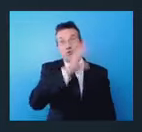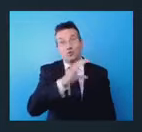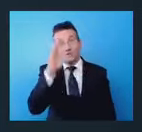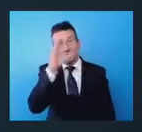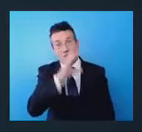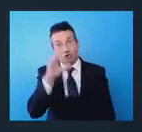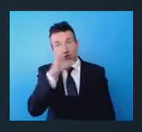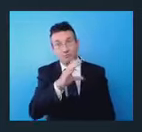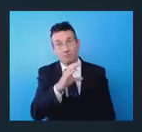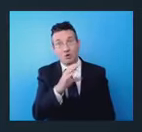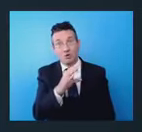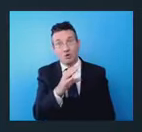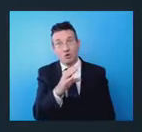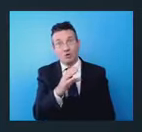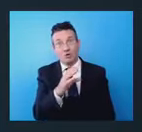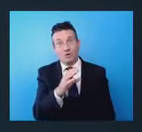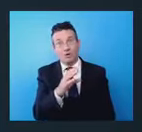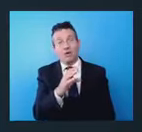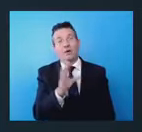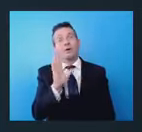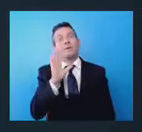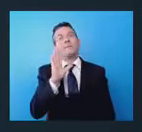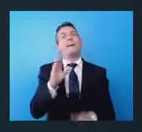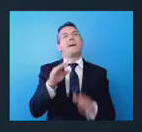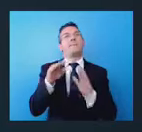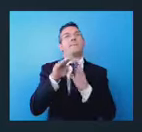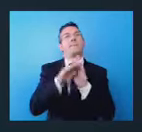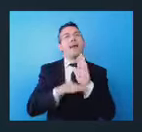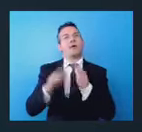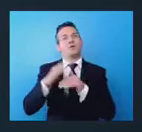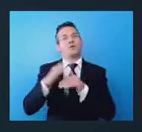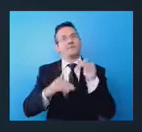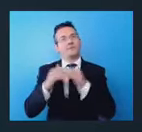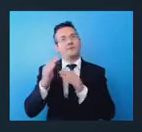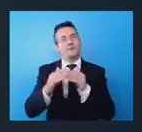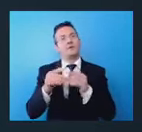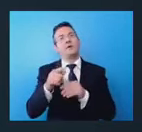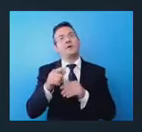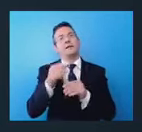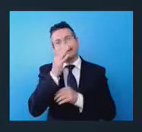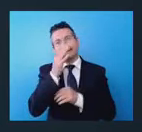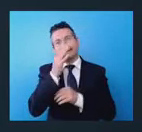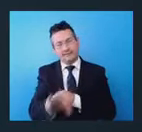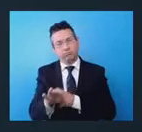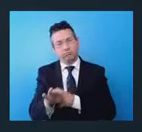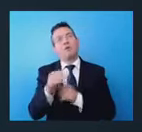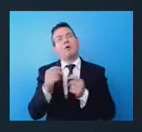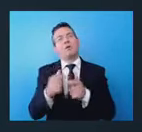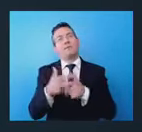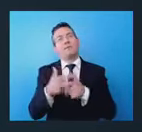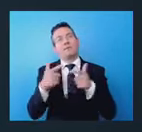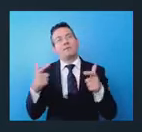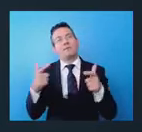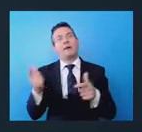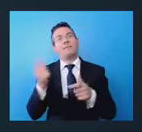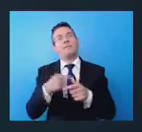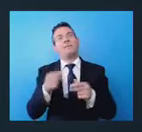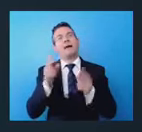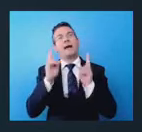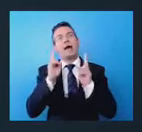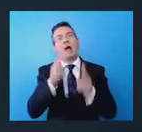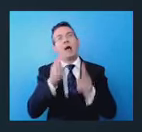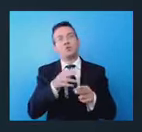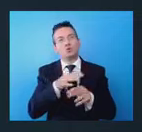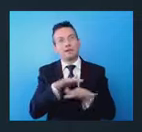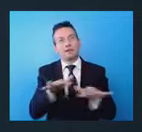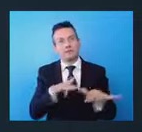infrastrutturale che si sta facendo, che ci sia lo spazio anche per una crescita delle autostrade del mare e della logistica e